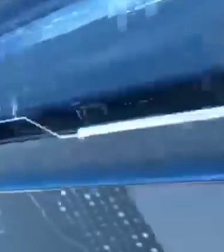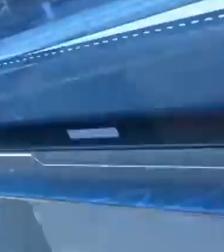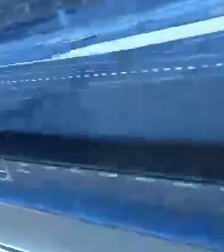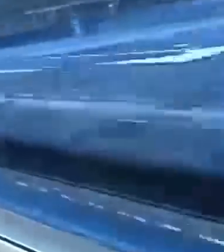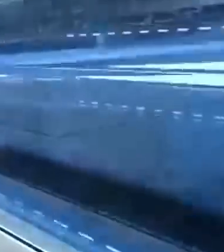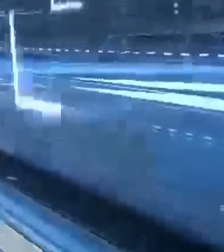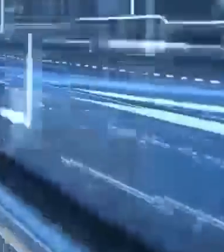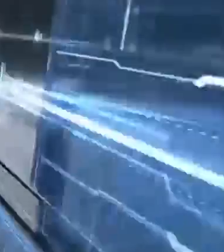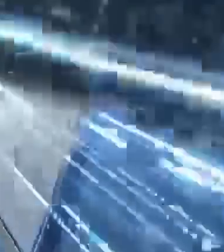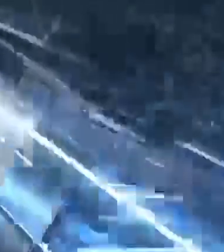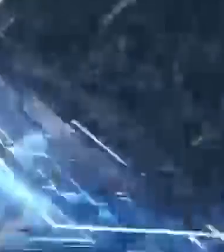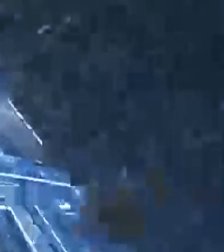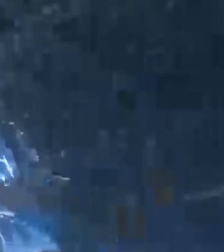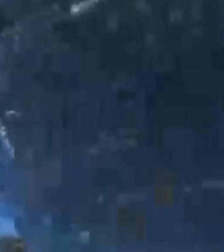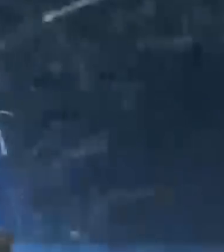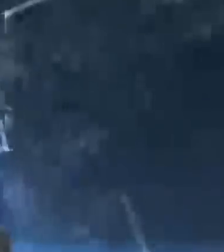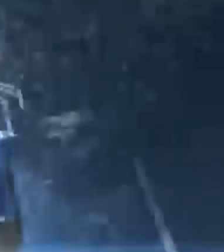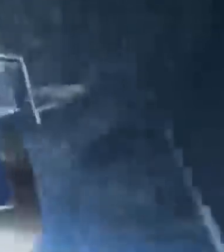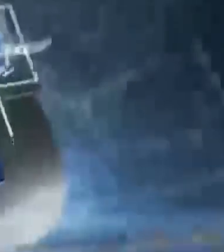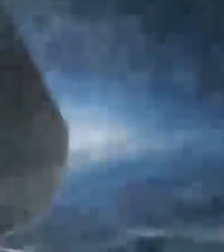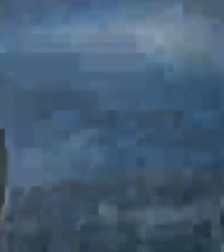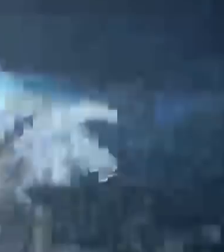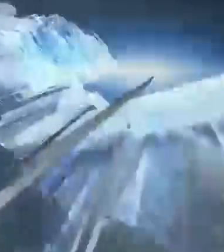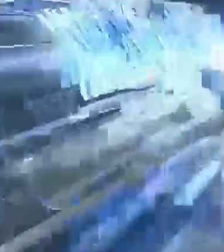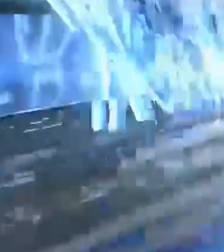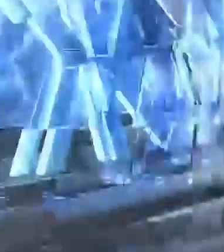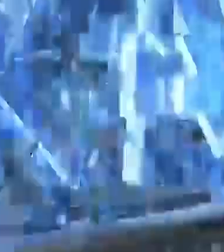Әріңізді қойқтың қызылорда болады.